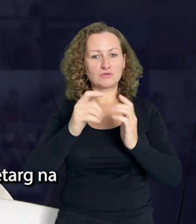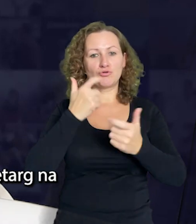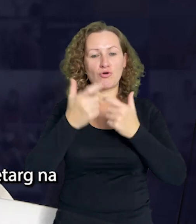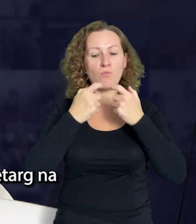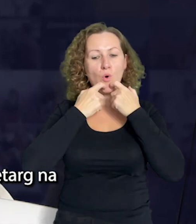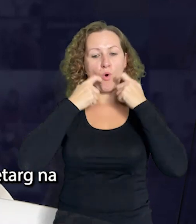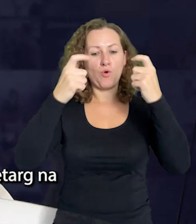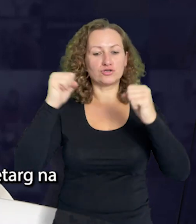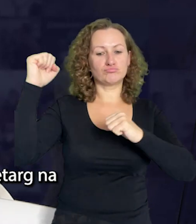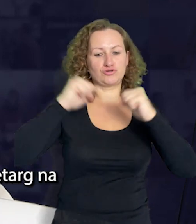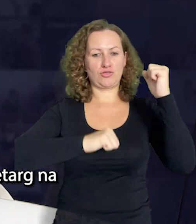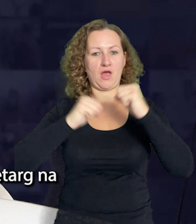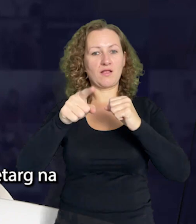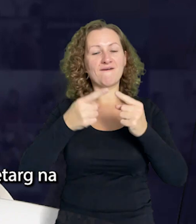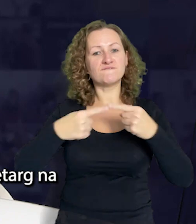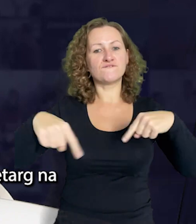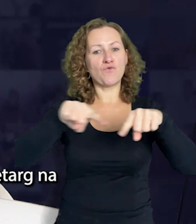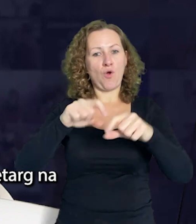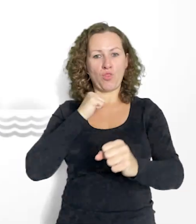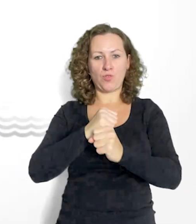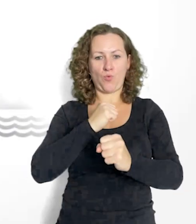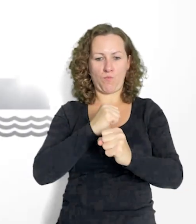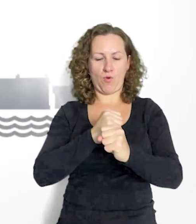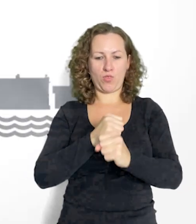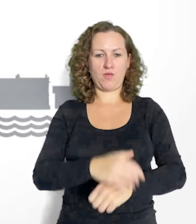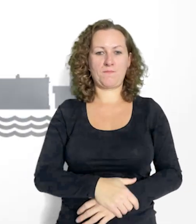października miasto zamierza ogłosić przetarg na wykonawcę robót.